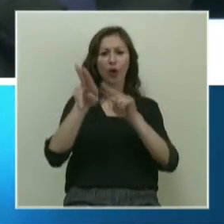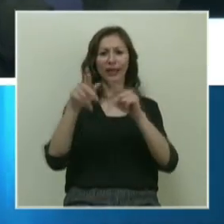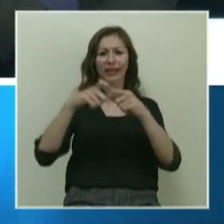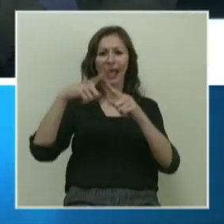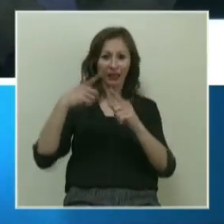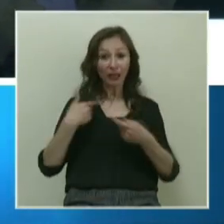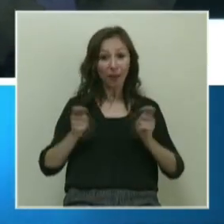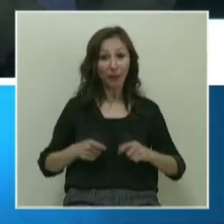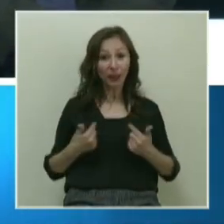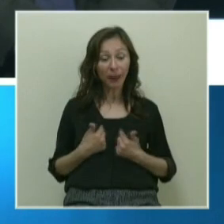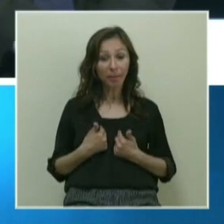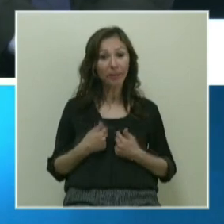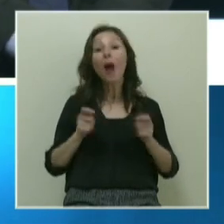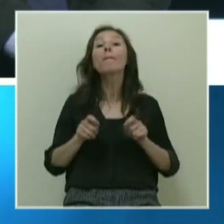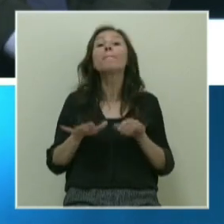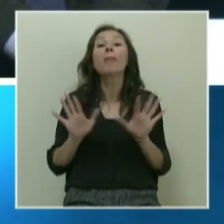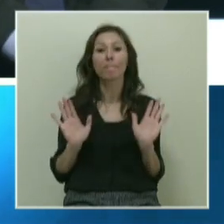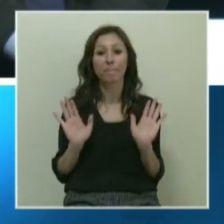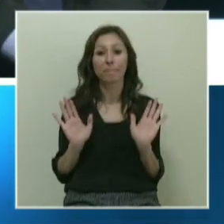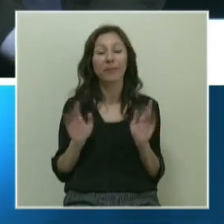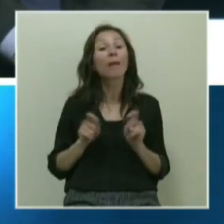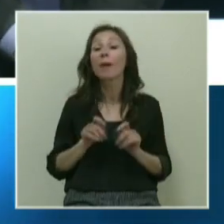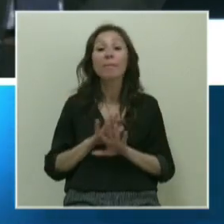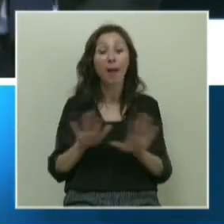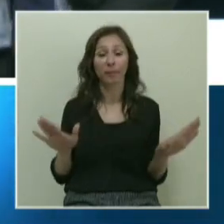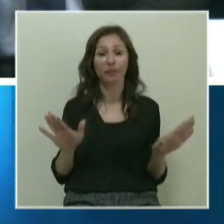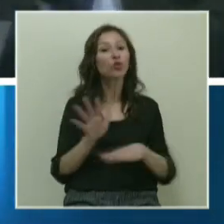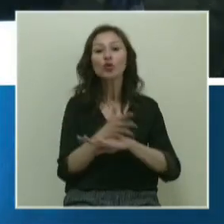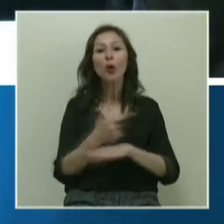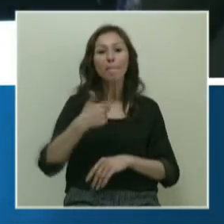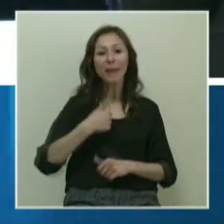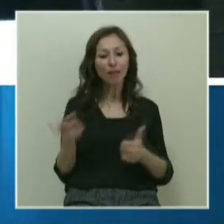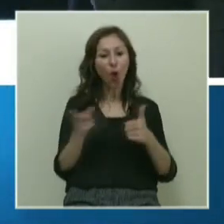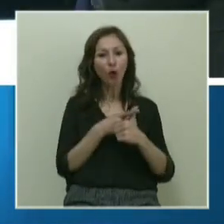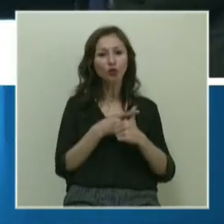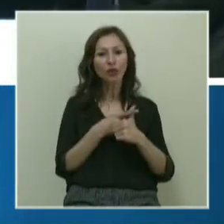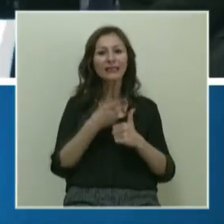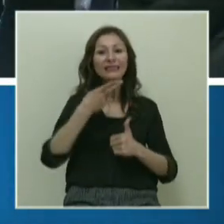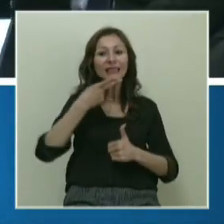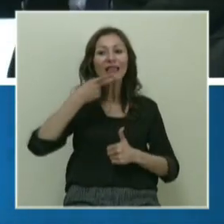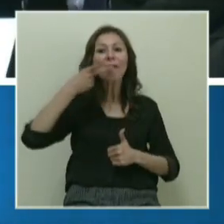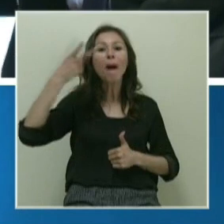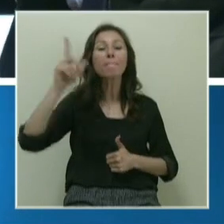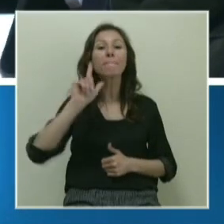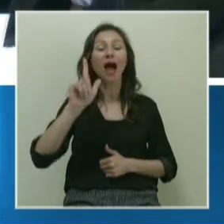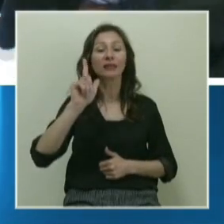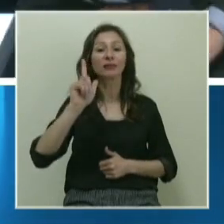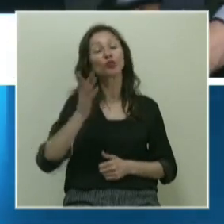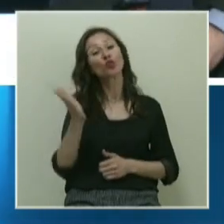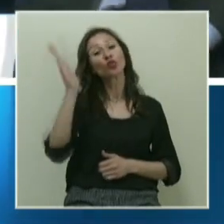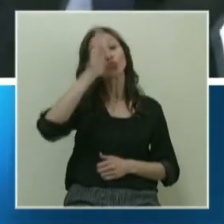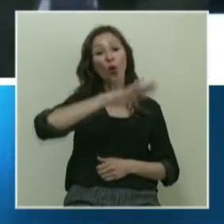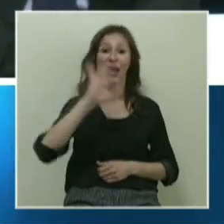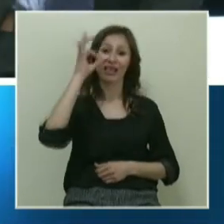yapabilir miyim? Yapamam. Yapamam. Çünkü benim önce sararmam lazım. Sonra